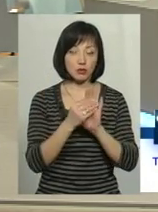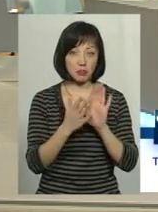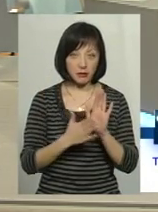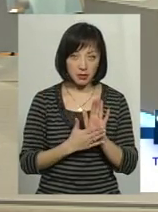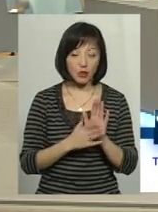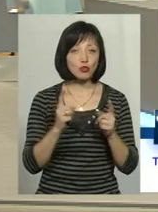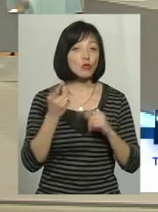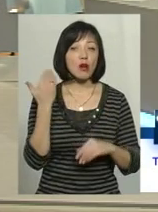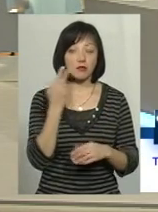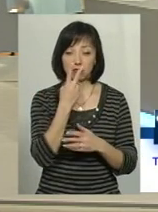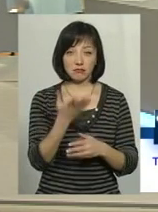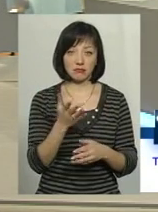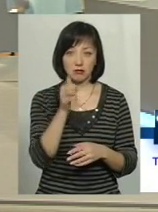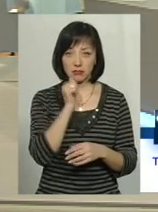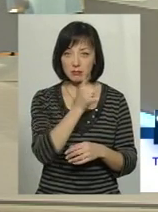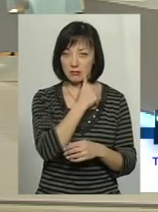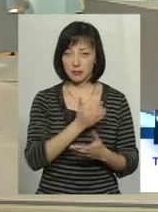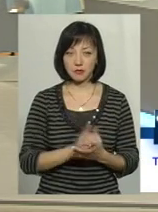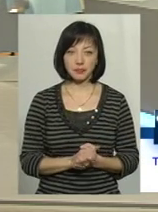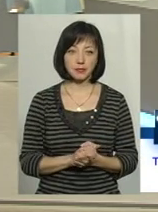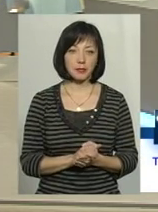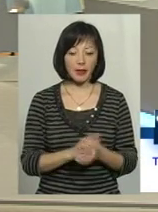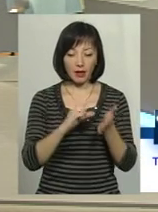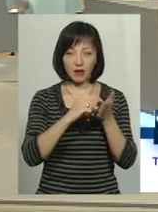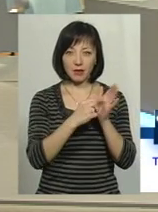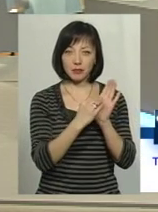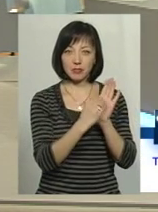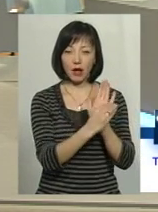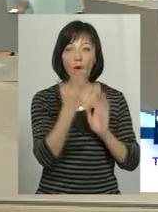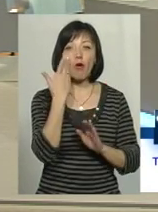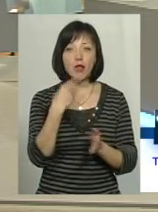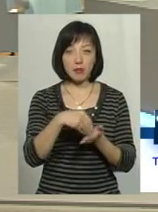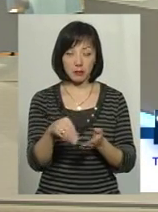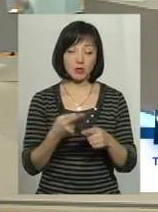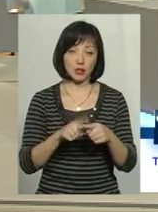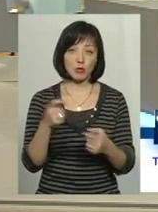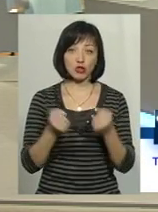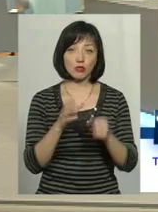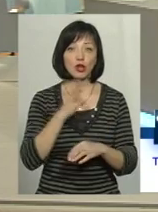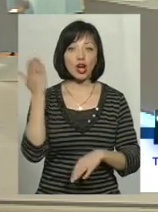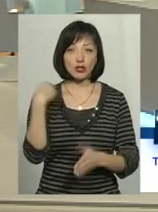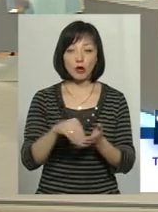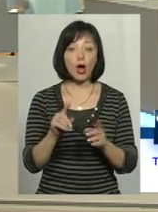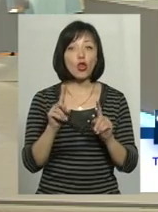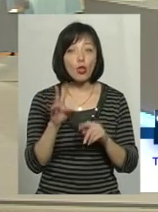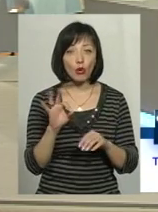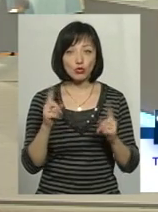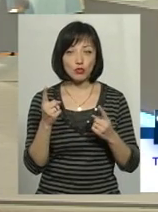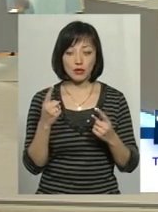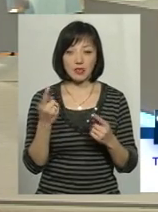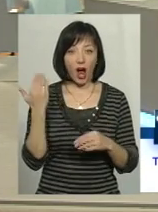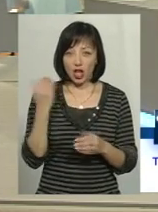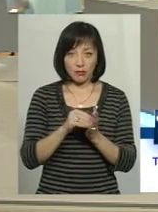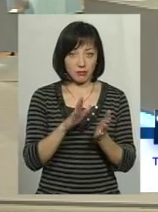що є така клітинка, де вказується, коли було придбано майно. І от машини були раніше придбані, але чомусь вони були вперше